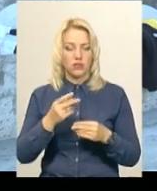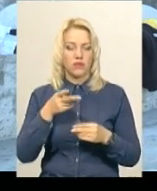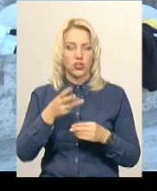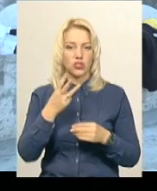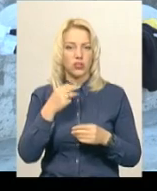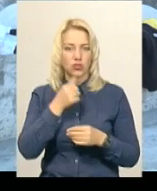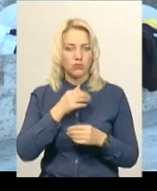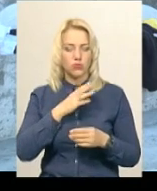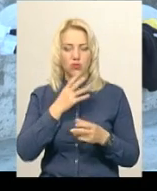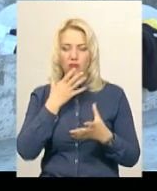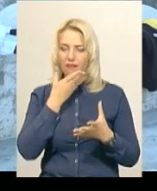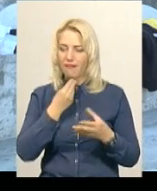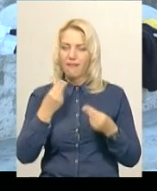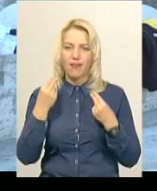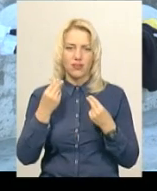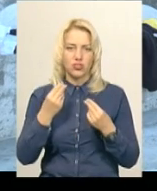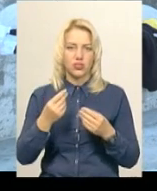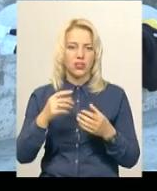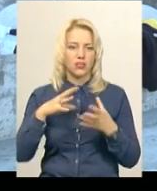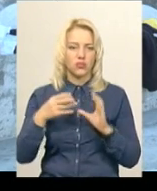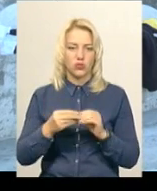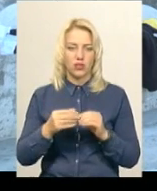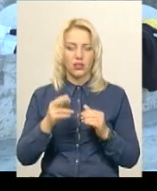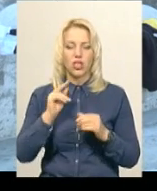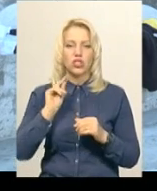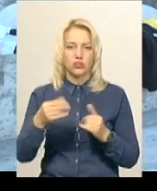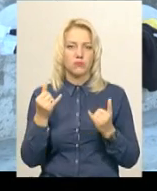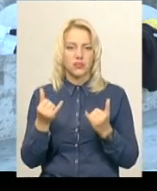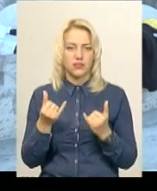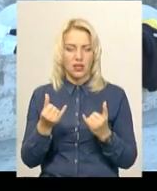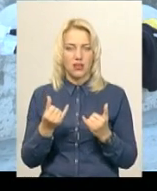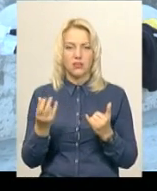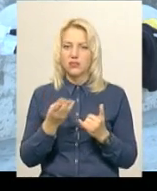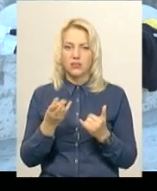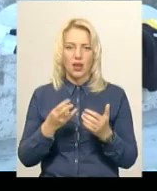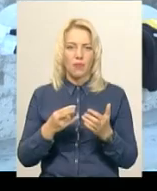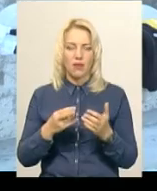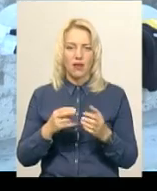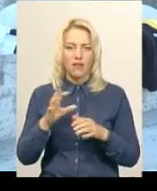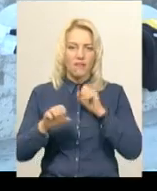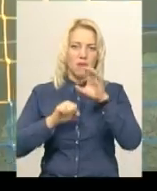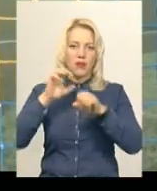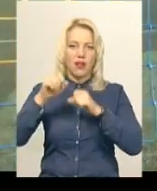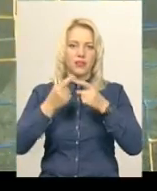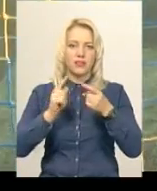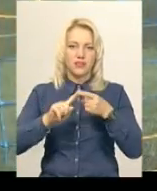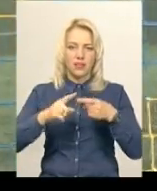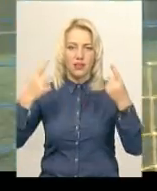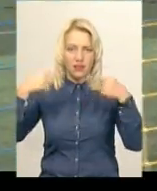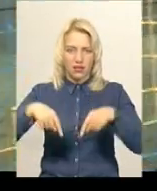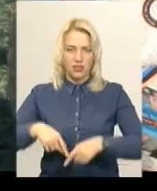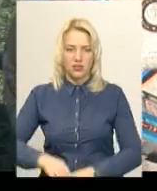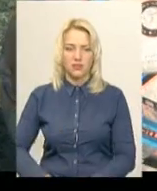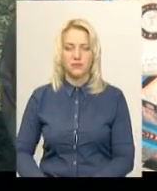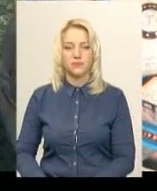можна сказати, що результати були навіть кращі по старших дітях, ніж зараз. Тобто, це треба вибиратися з цієї кризи, будемо працювати. Світлана Поробок,